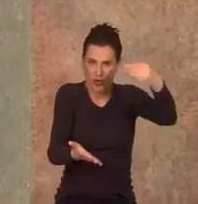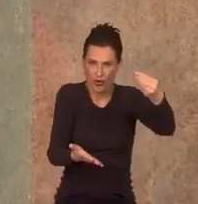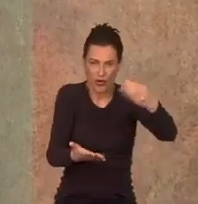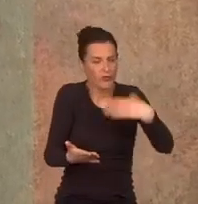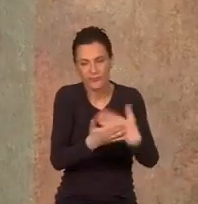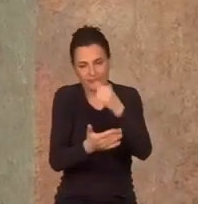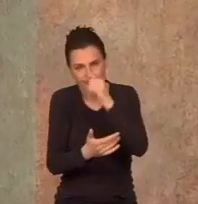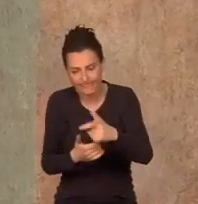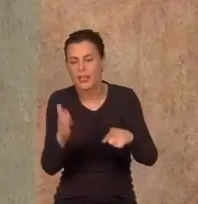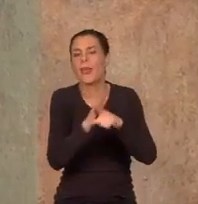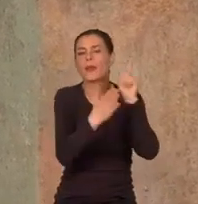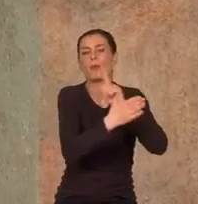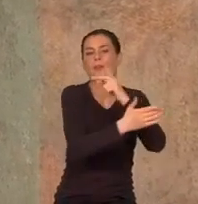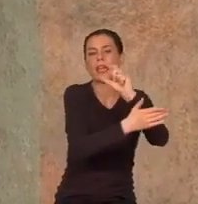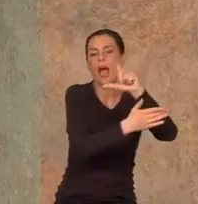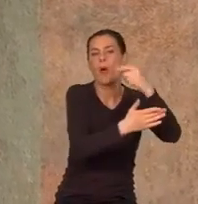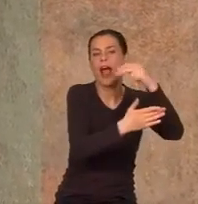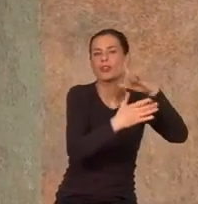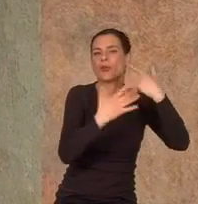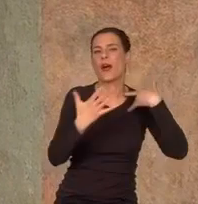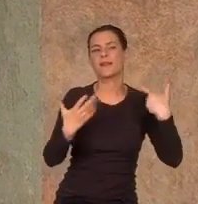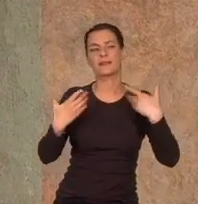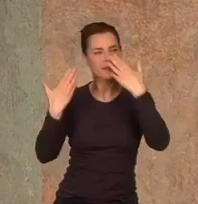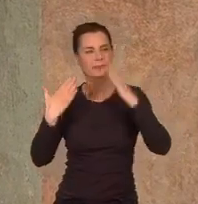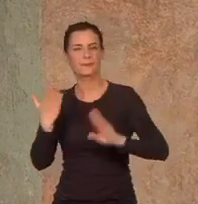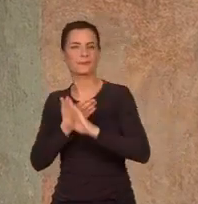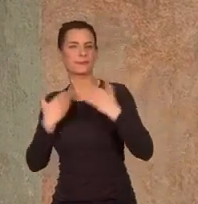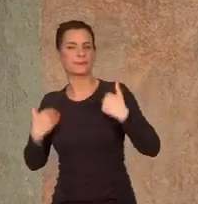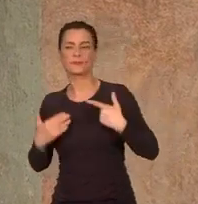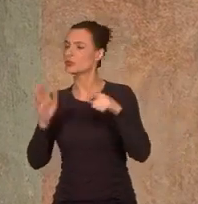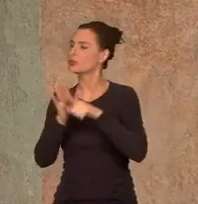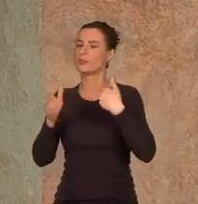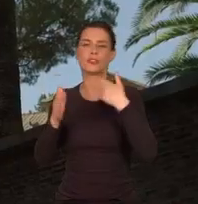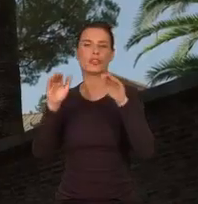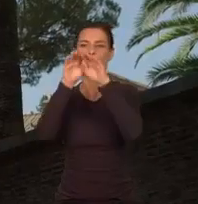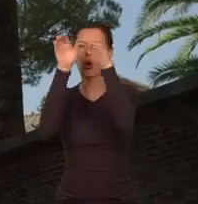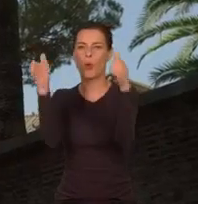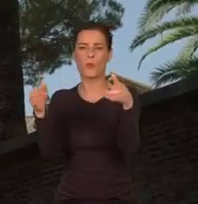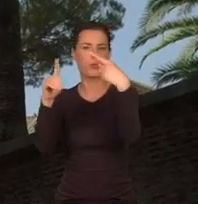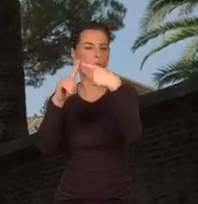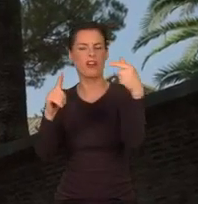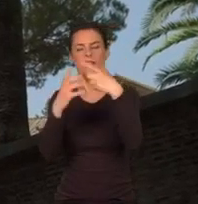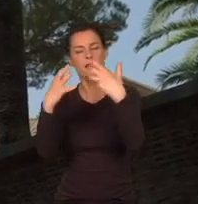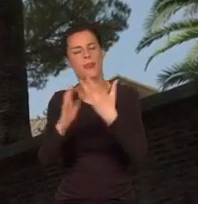Michał Anioł nie byłby sobą, gdyby nie chciał imponować. Jego kopuła miała być największa.